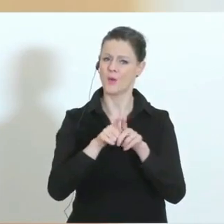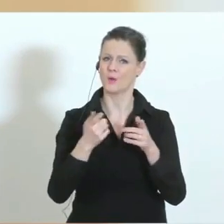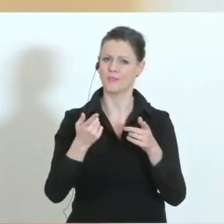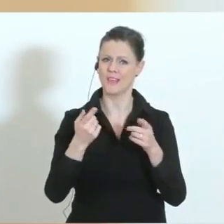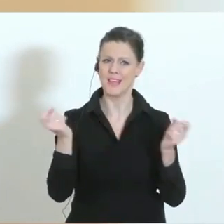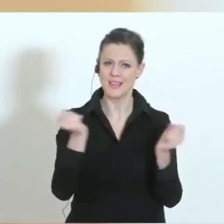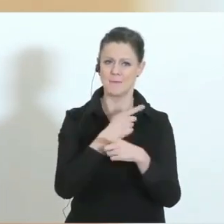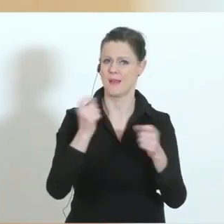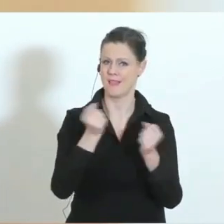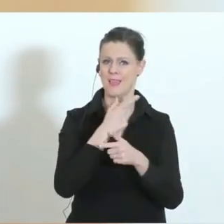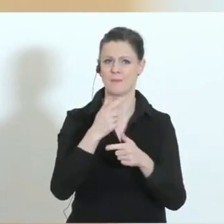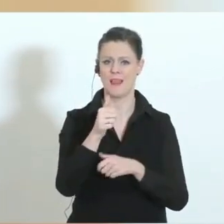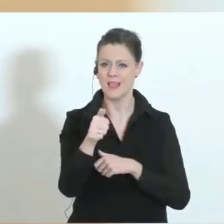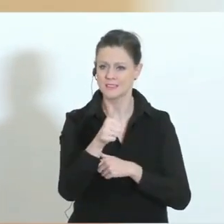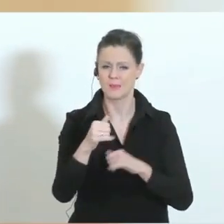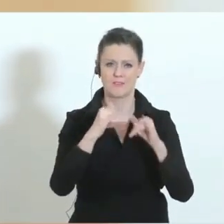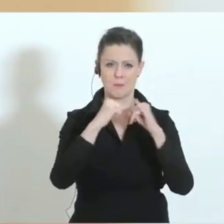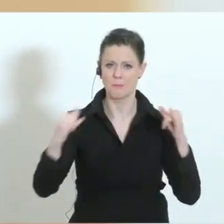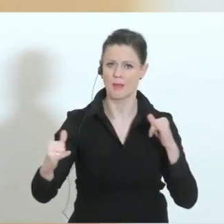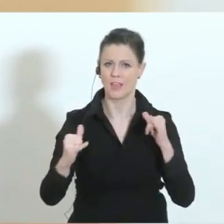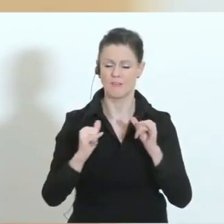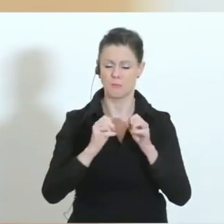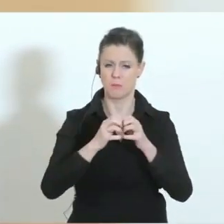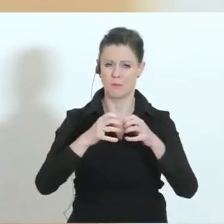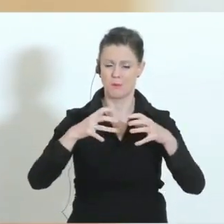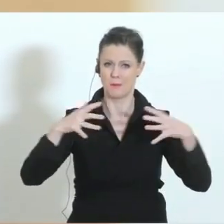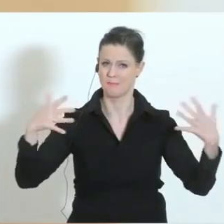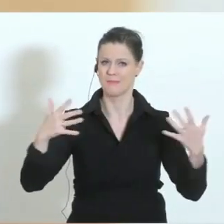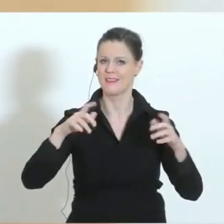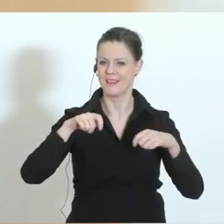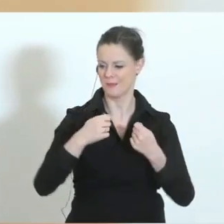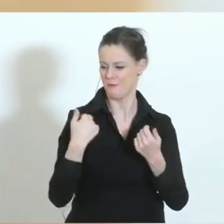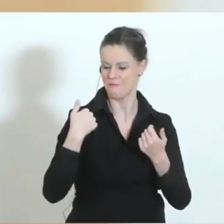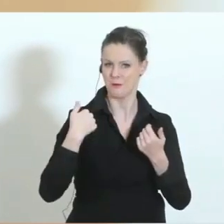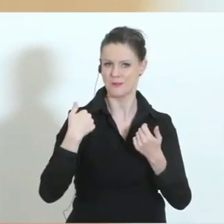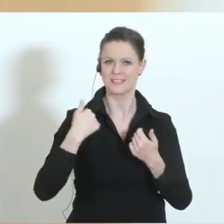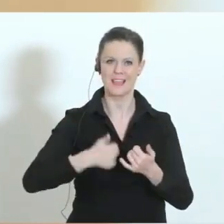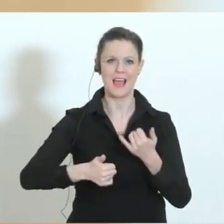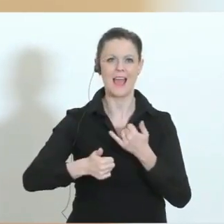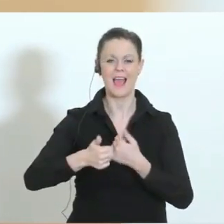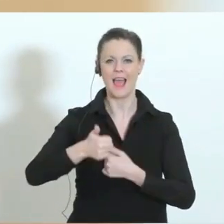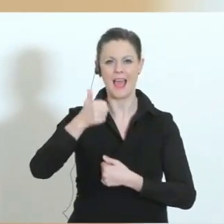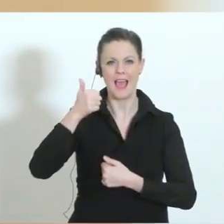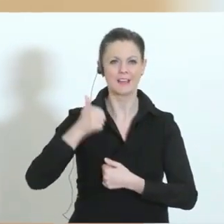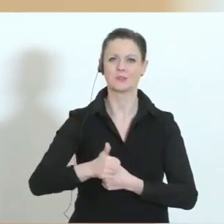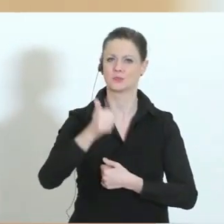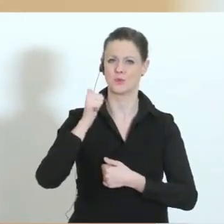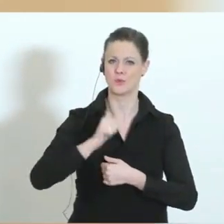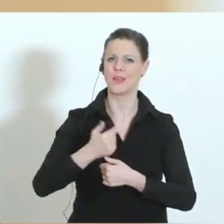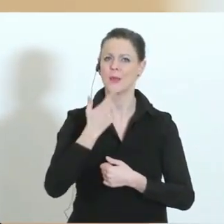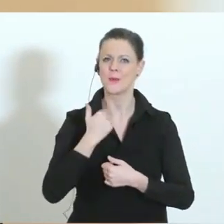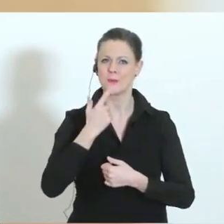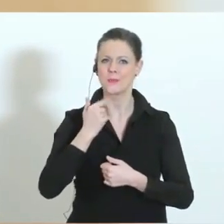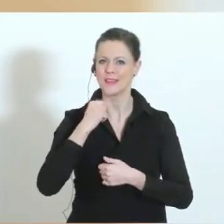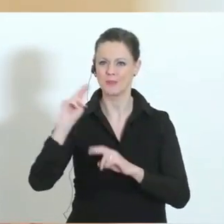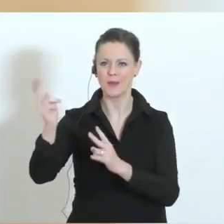facto. SMS, Briefe, die reinkommen. Es gibt Menschen, zuerst vor einer Stunde ein Konditor, der uns eine Torte vorbeibringt zum